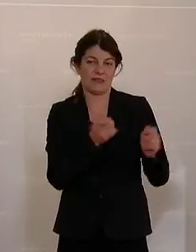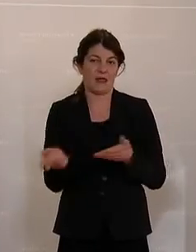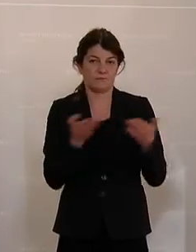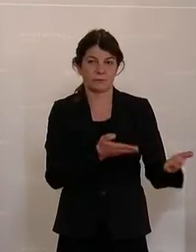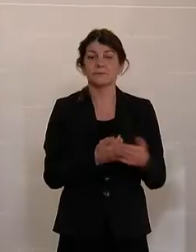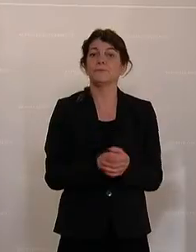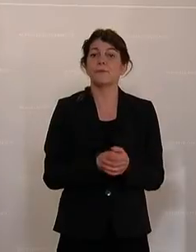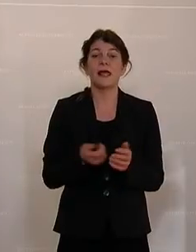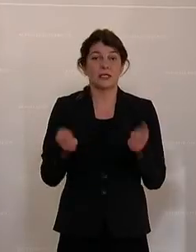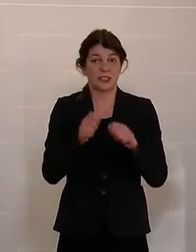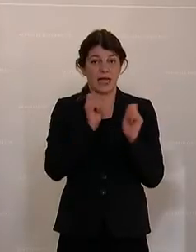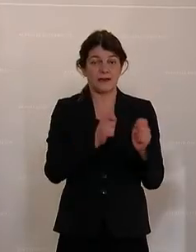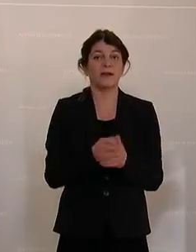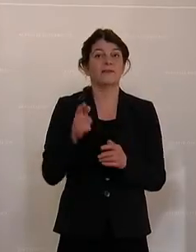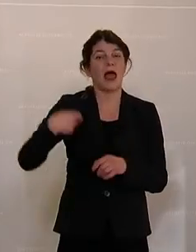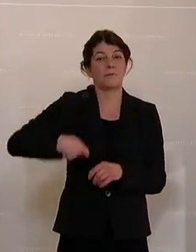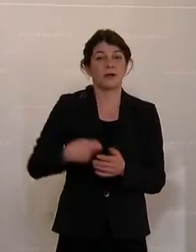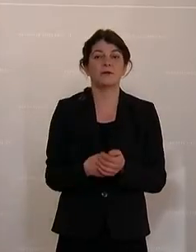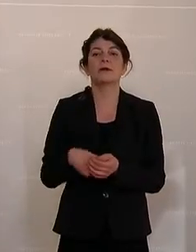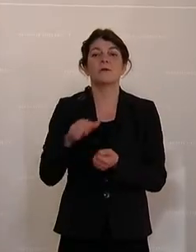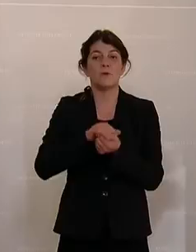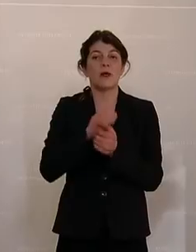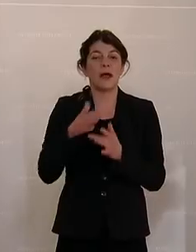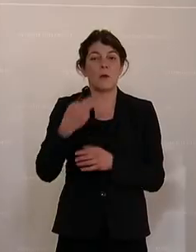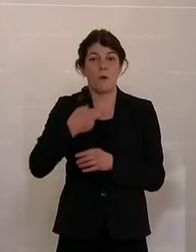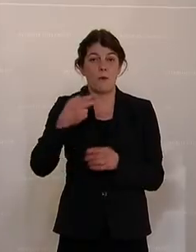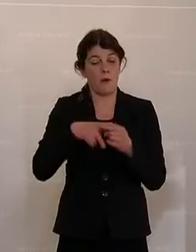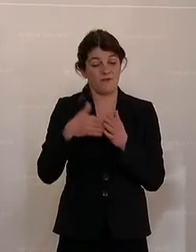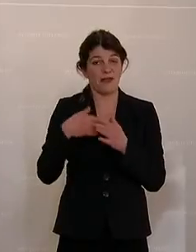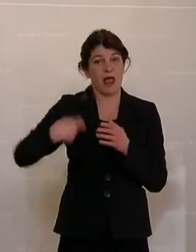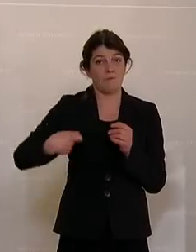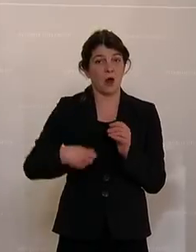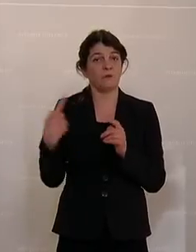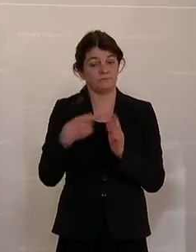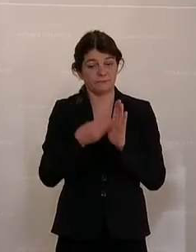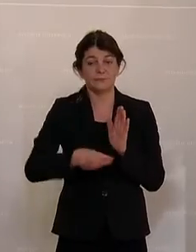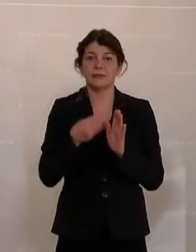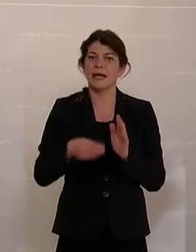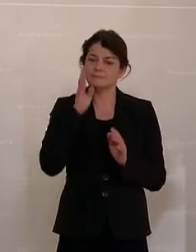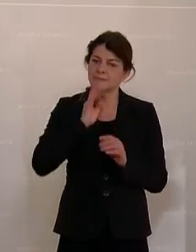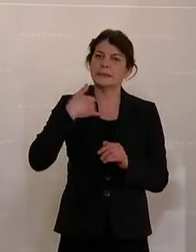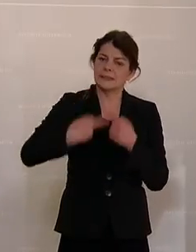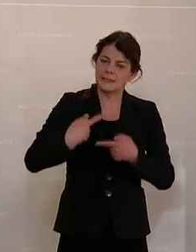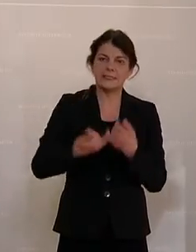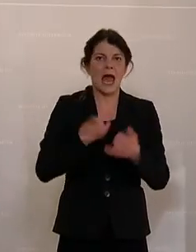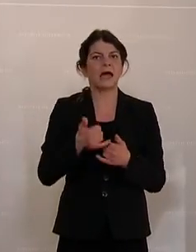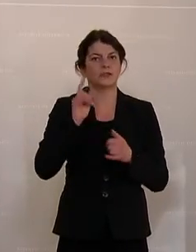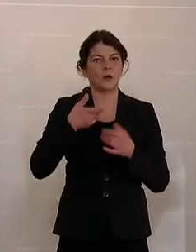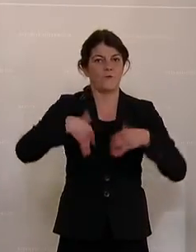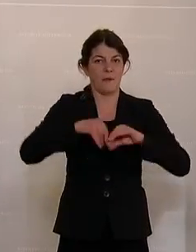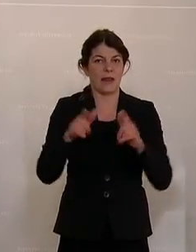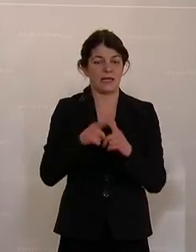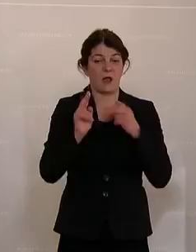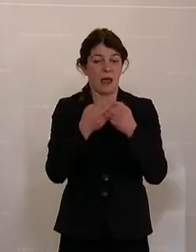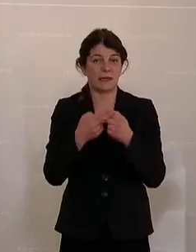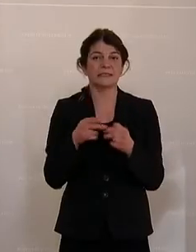der Abgeordneten Edith Mühlberg-Huhr und weitere Abgeordnete betreffend jährliche Anpassung aller Familienleistungen